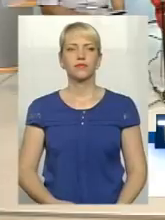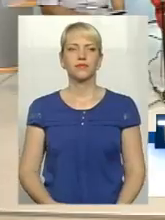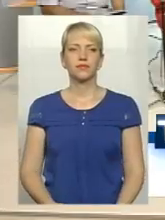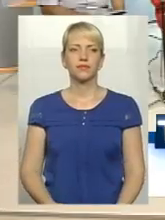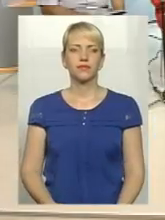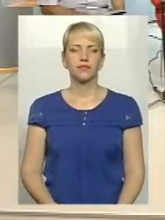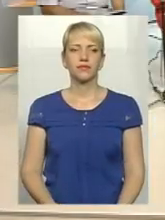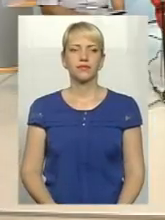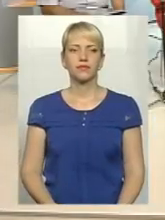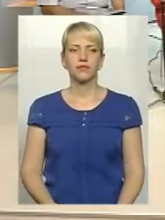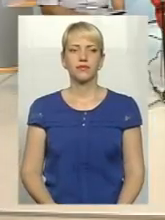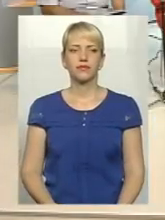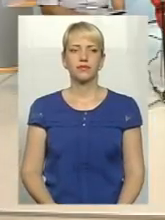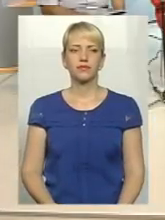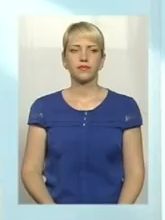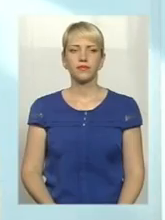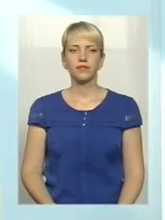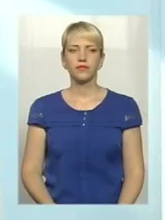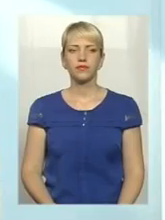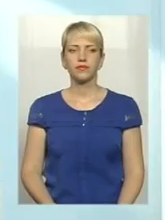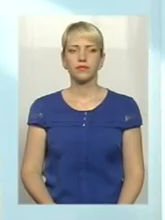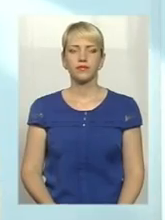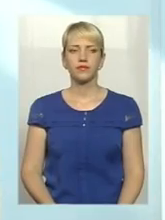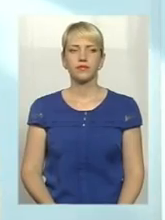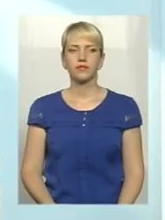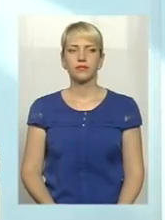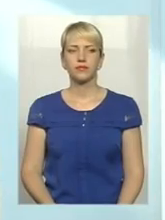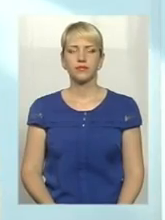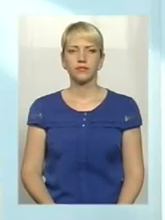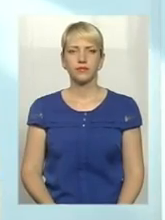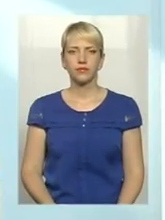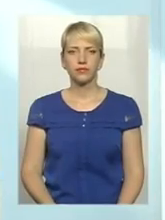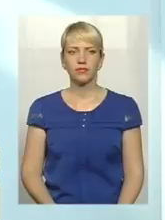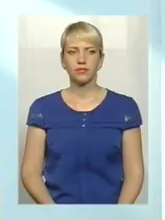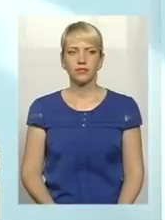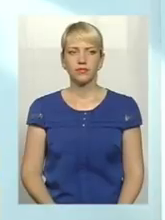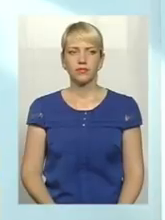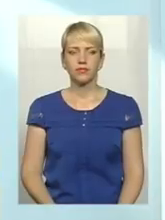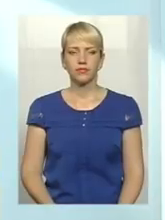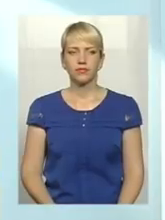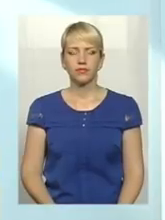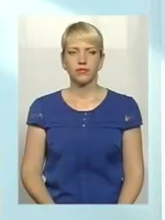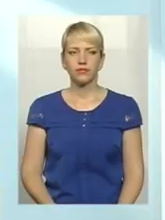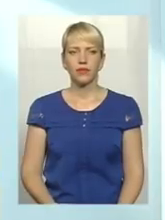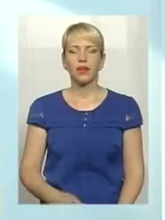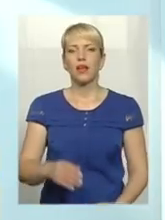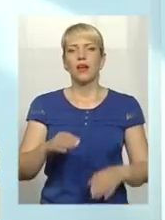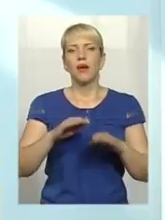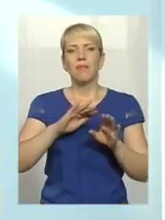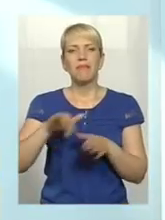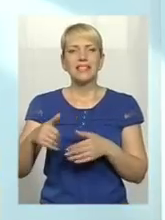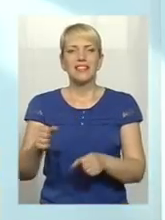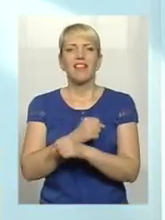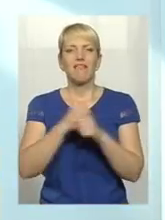Мін на вибухові, так. Це, після цього, як правило, страждає найбільша центральна нервова система,